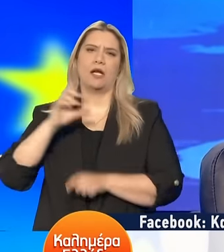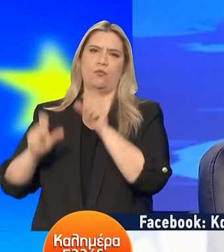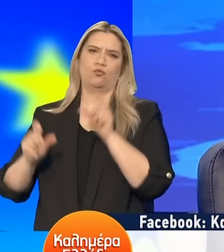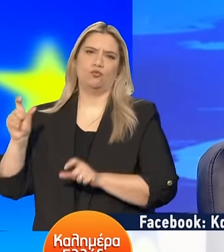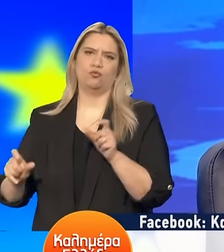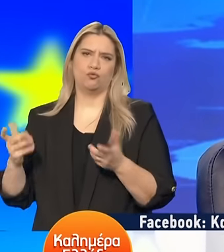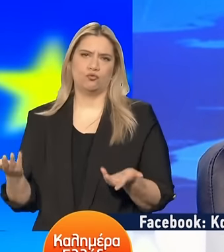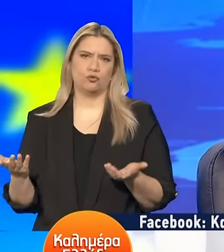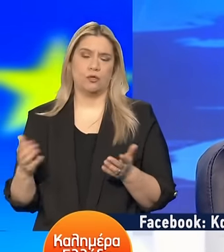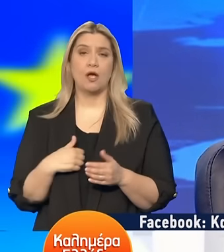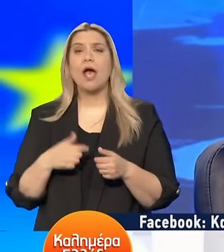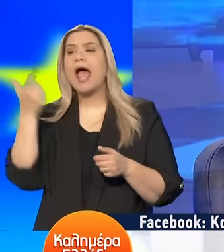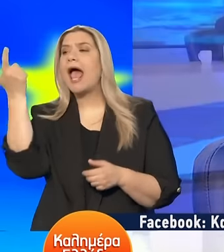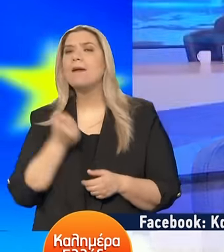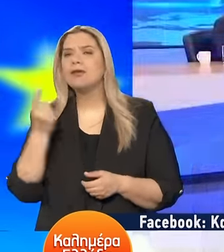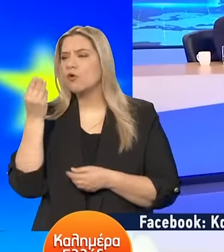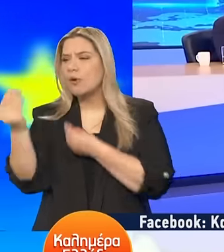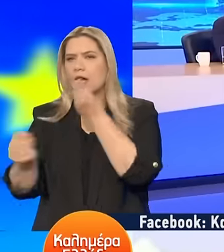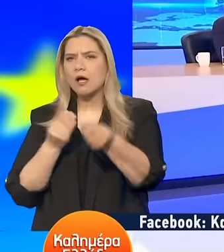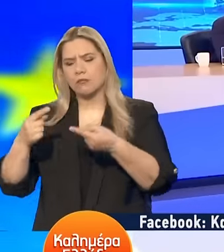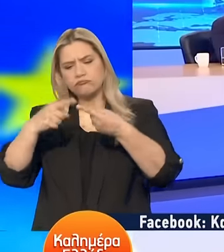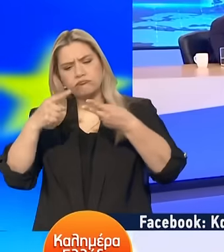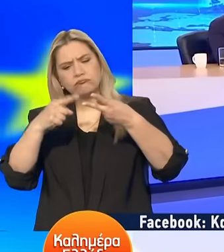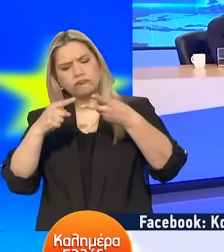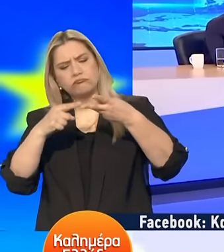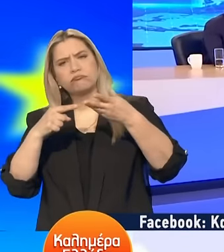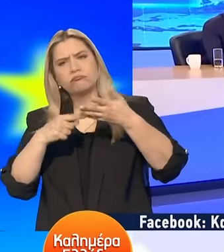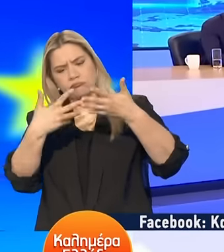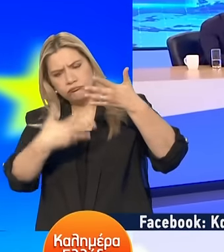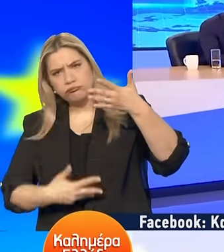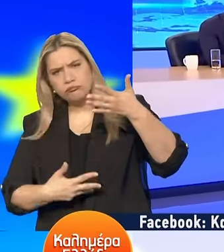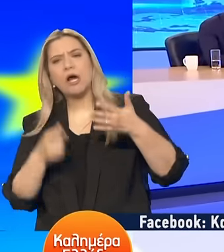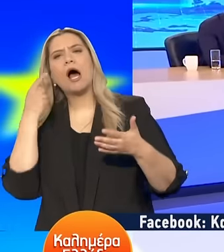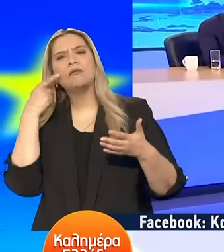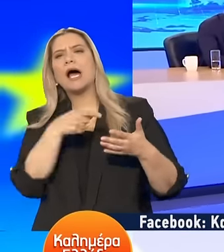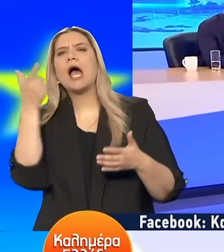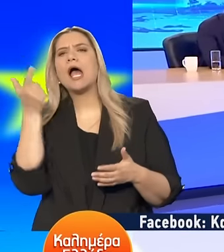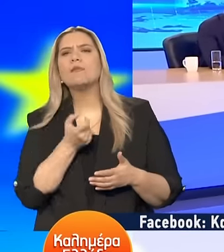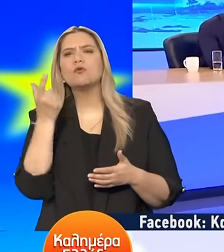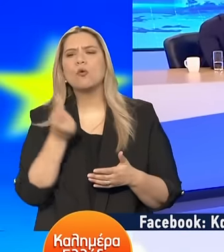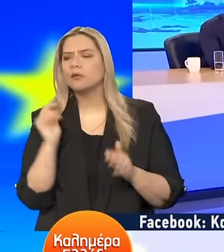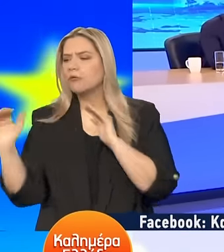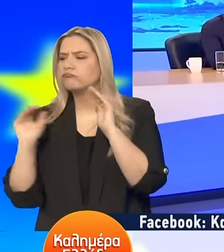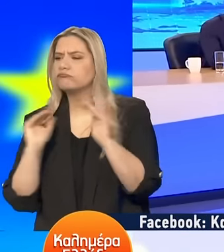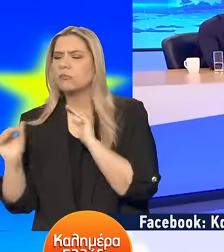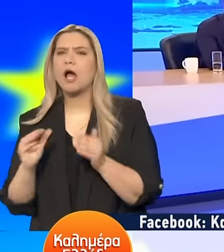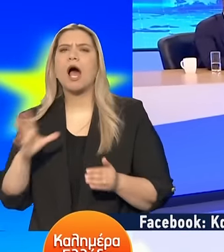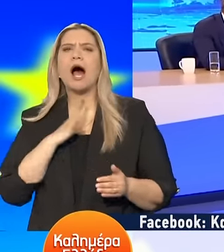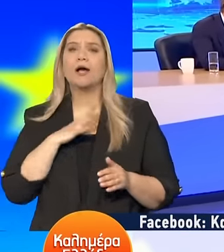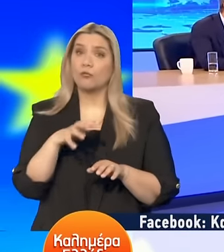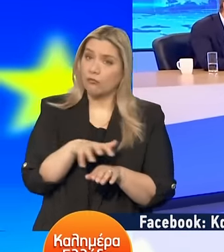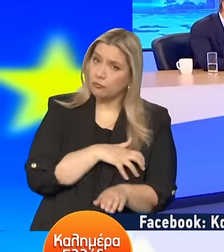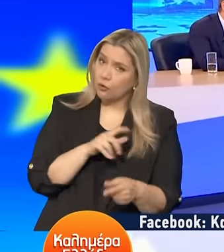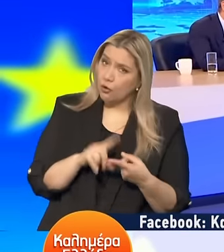είπα αν δείτε ένα-ένα τα επιδόματα τα οποία δίνουμε σήμερα θα δείτε ότι είναι επιδόματα τα οποία αφορούν άτομα τα οποία βρίσκονται σε φτώχεια